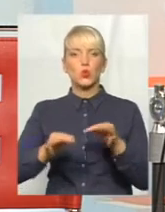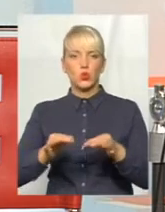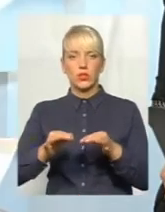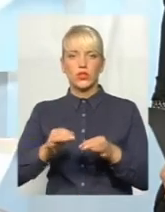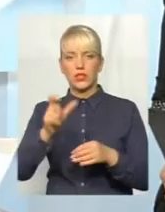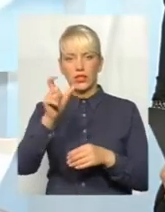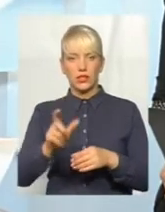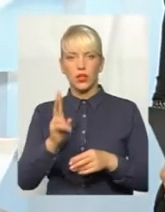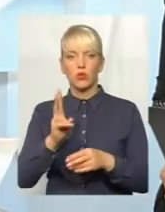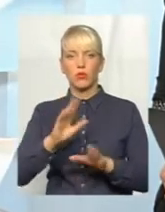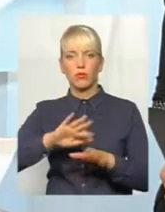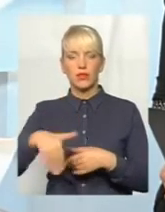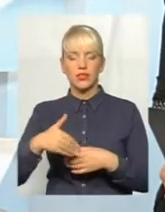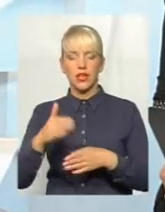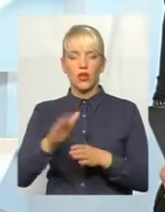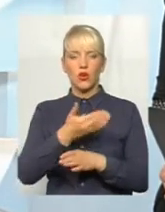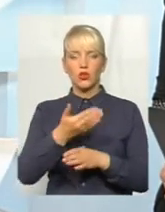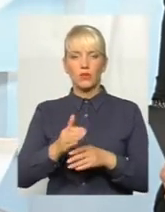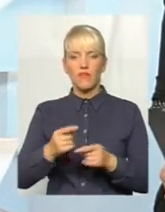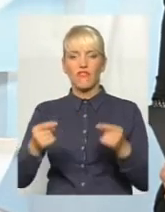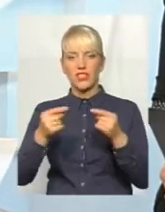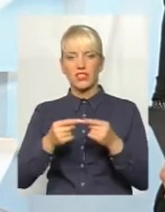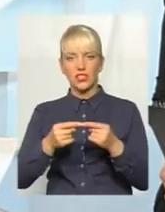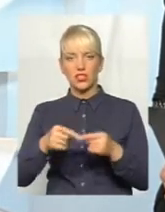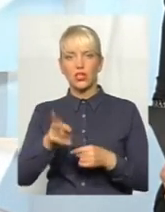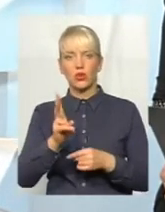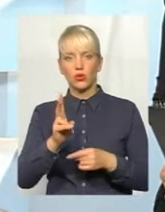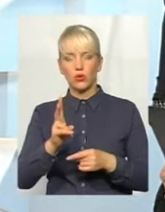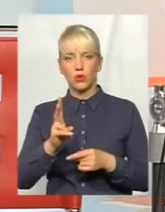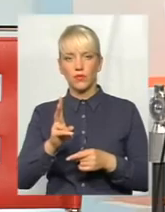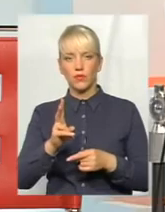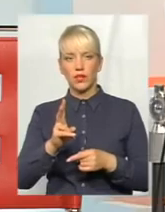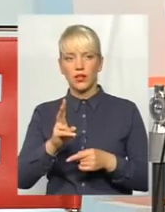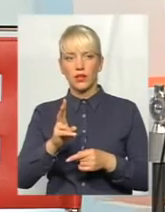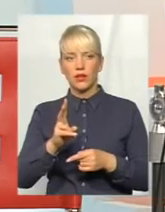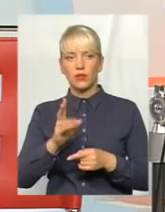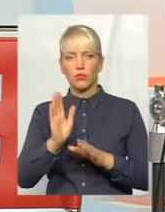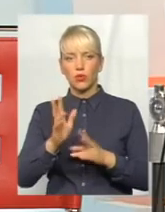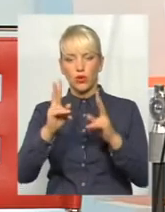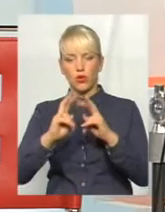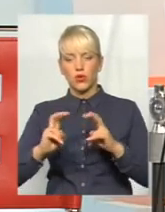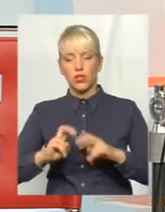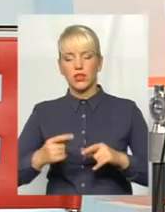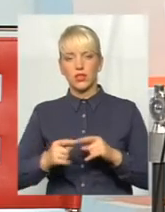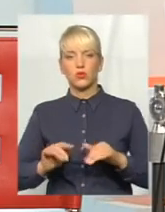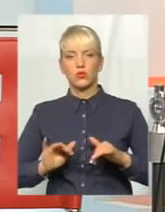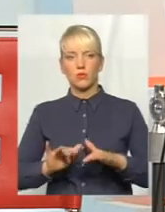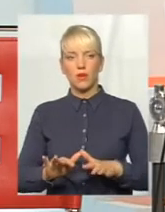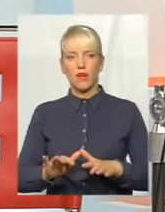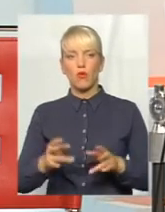розподілення, визначення, хто безпосередньо буде розглядати цю справу,